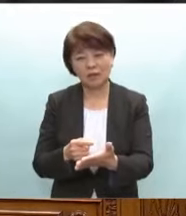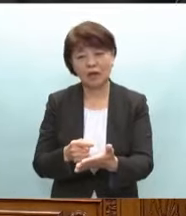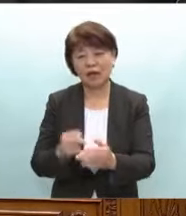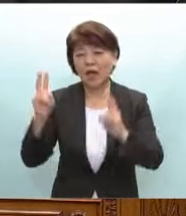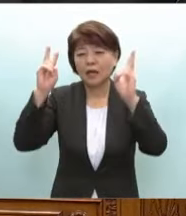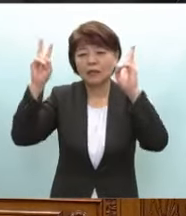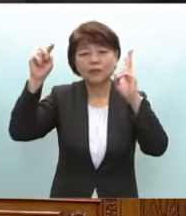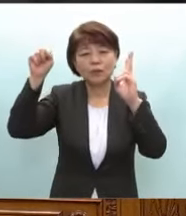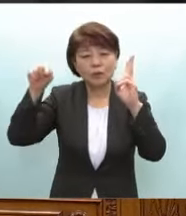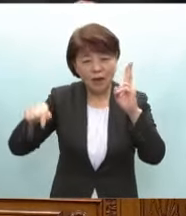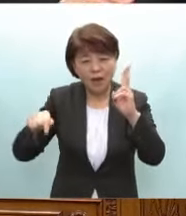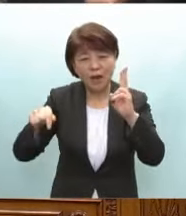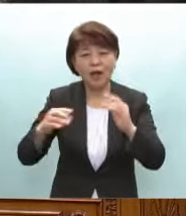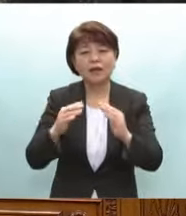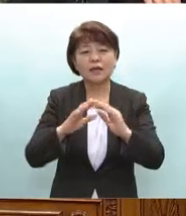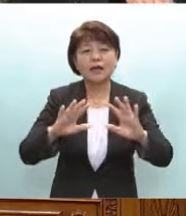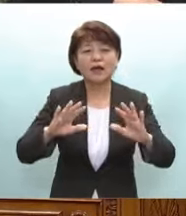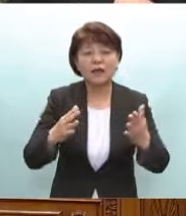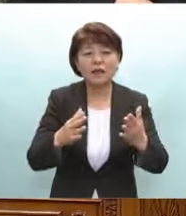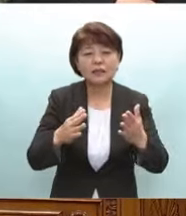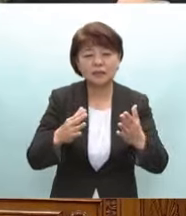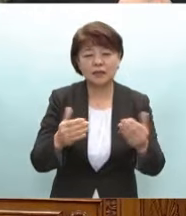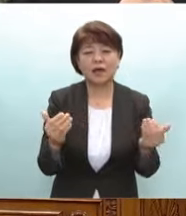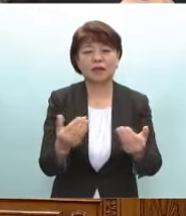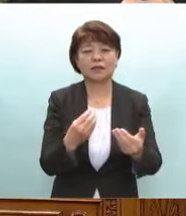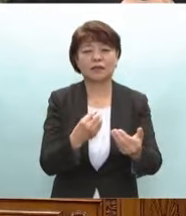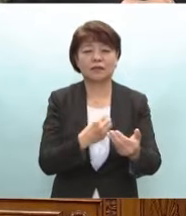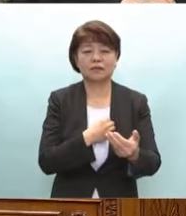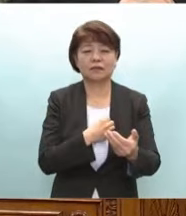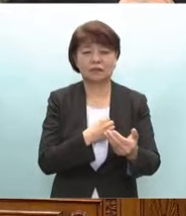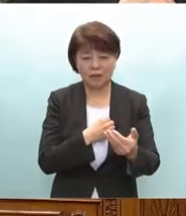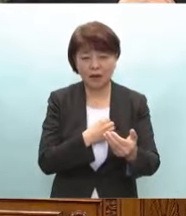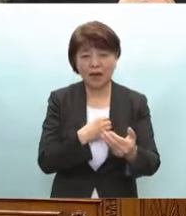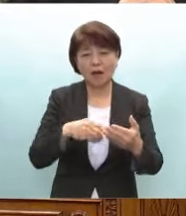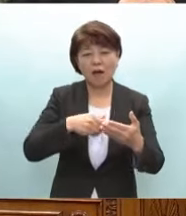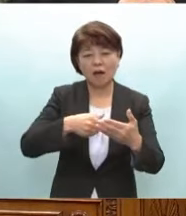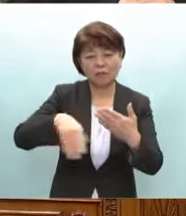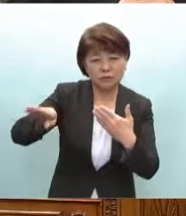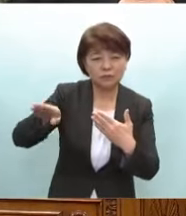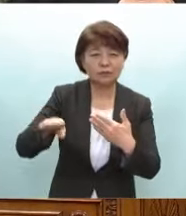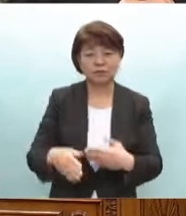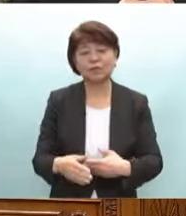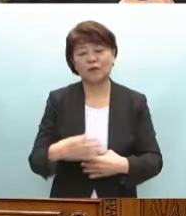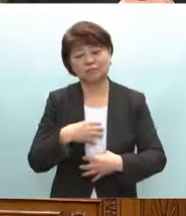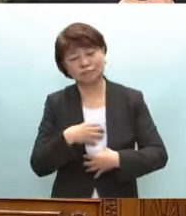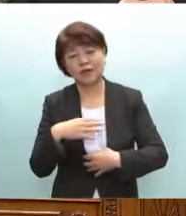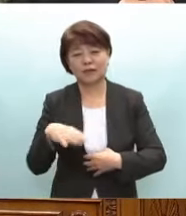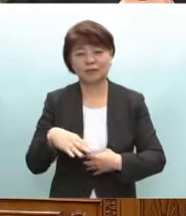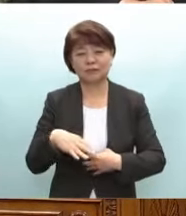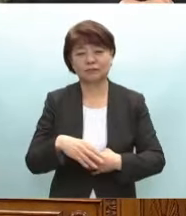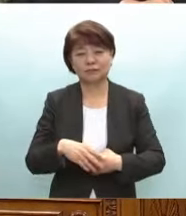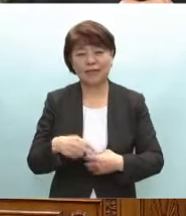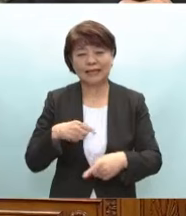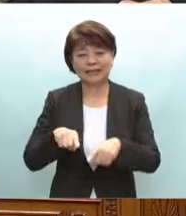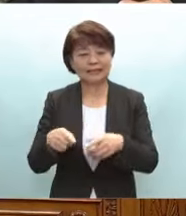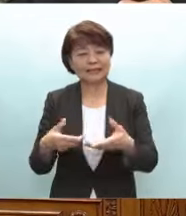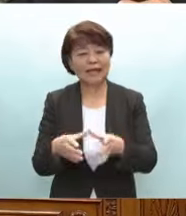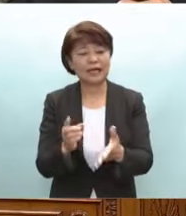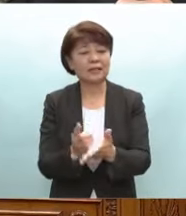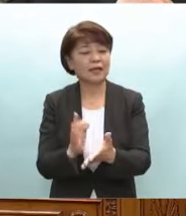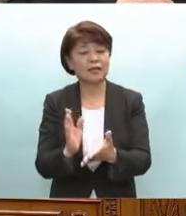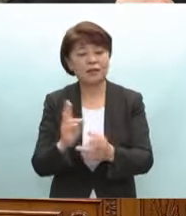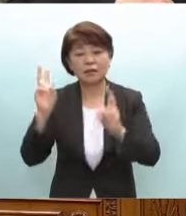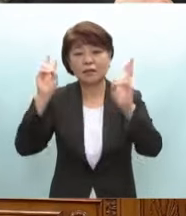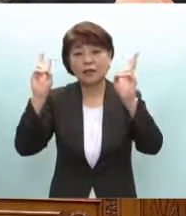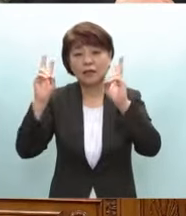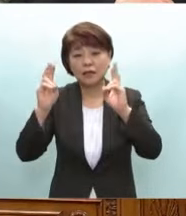失った従業員が他の地域に移ってしまうことも強く懸念されます自治体だけでなく企業が応急的